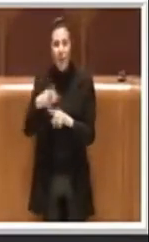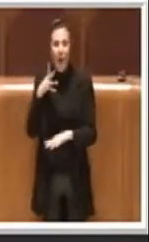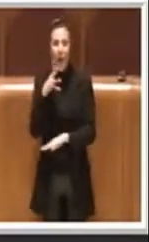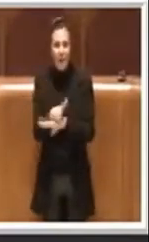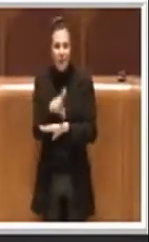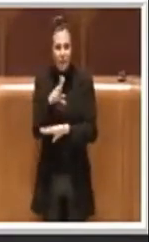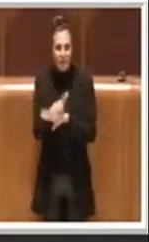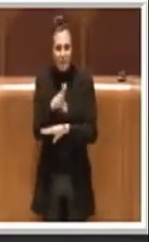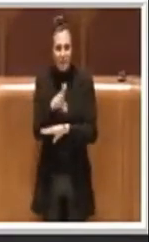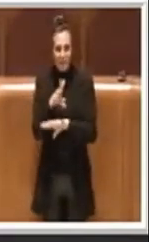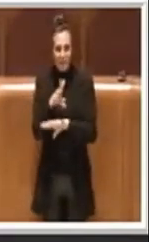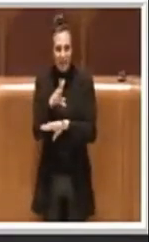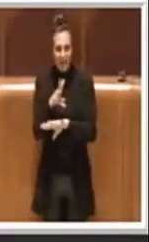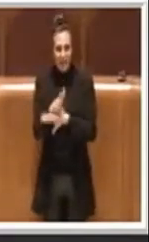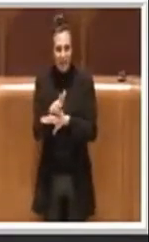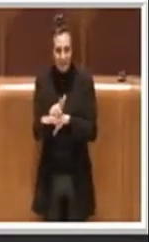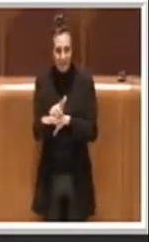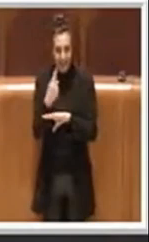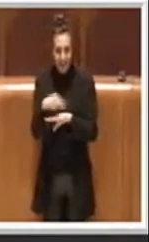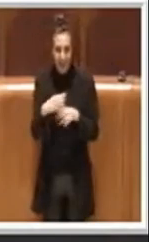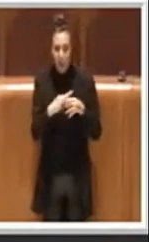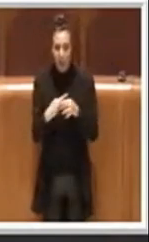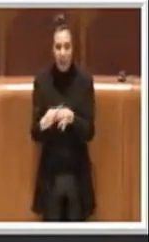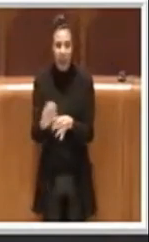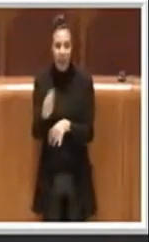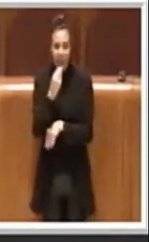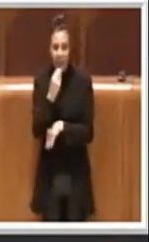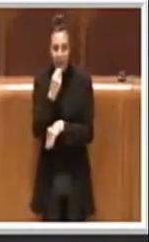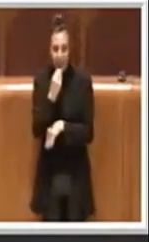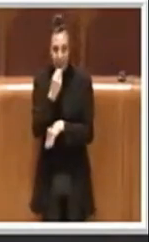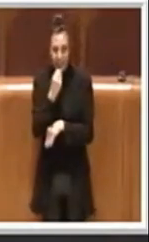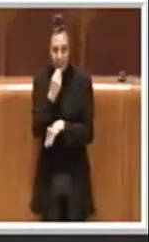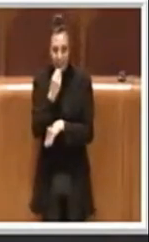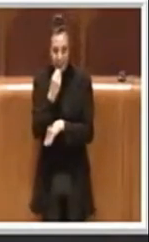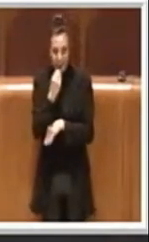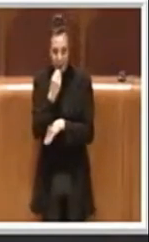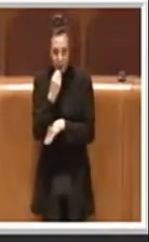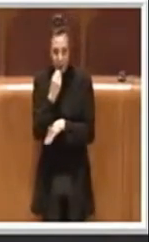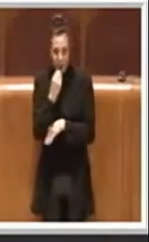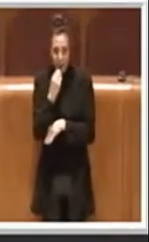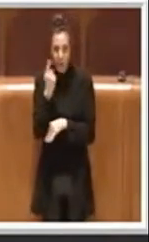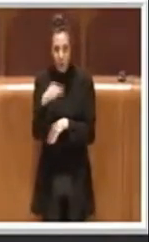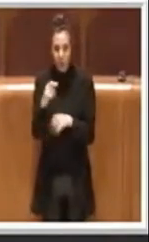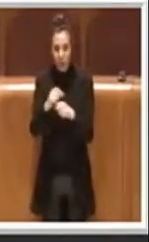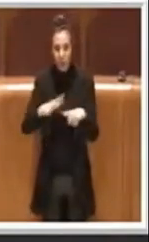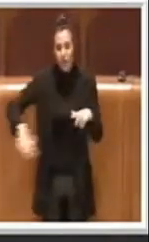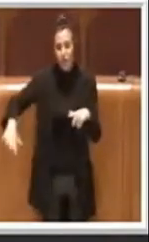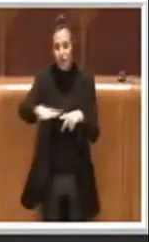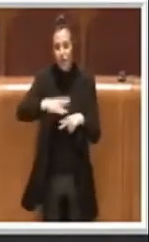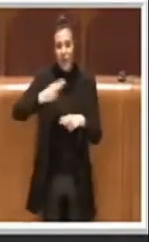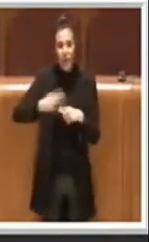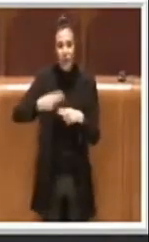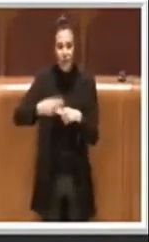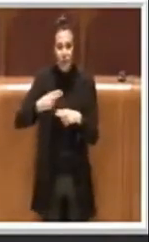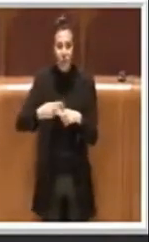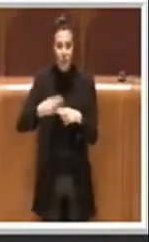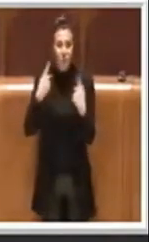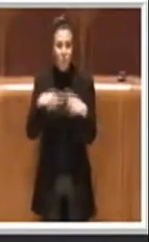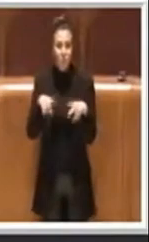ovviamente, sull'alimentazione nella città di Roma, un tema che comunque